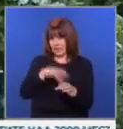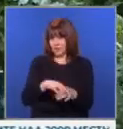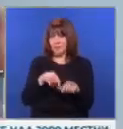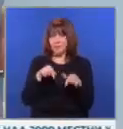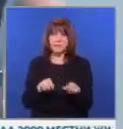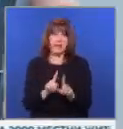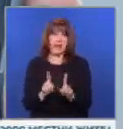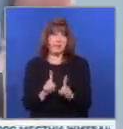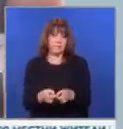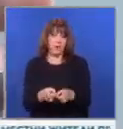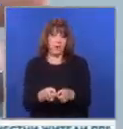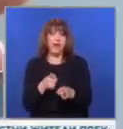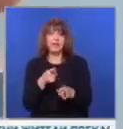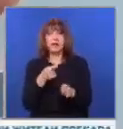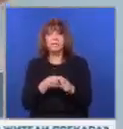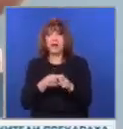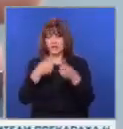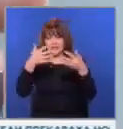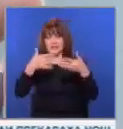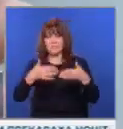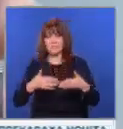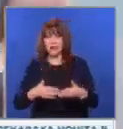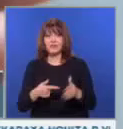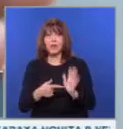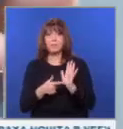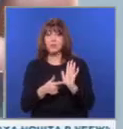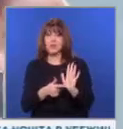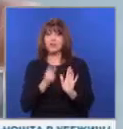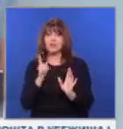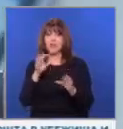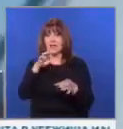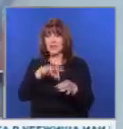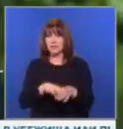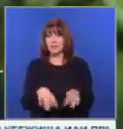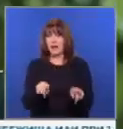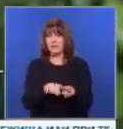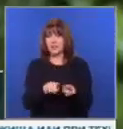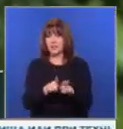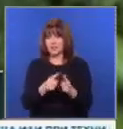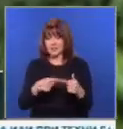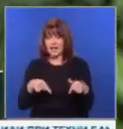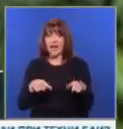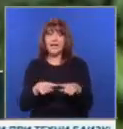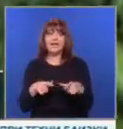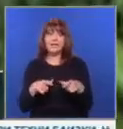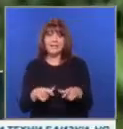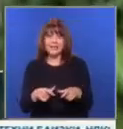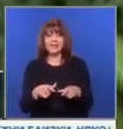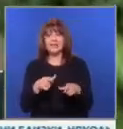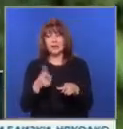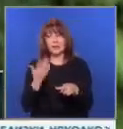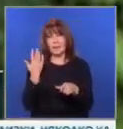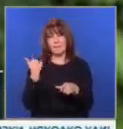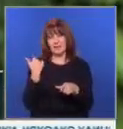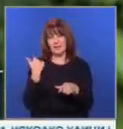а сега не мога. Колева прави справка в Грал, където е посочено, че трябва да гласува в същата секция, в която е упражнива правото си навод и